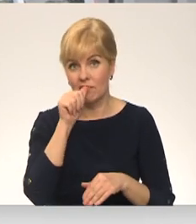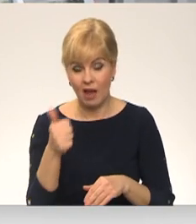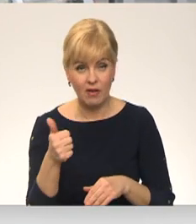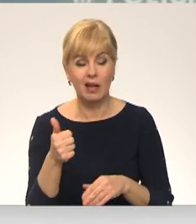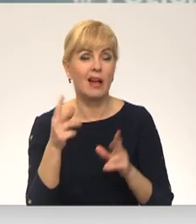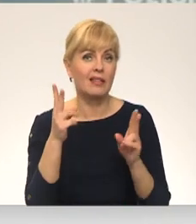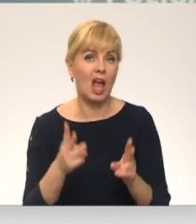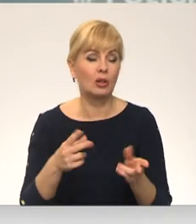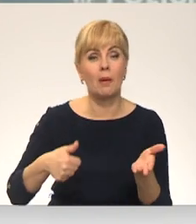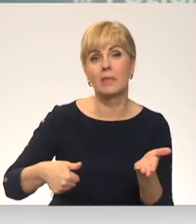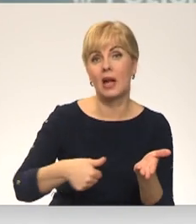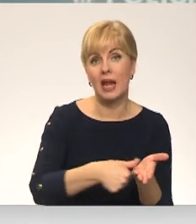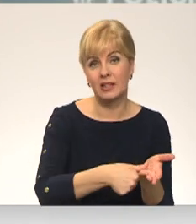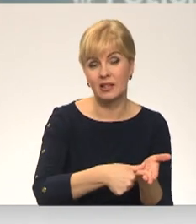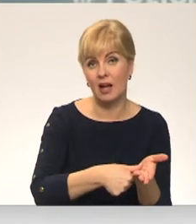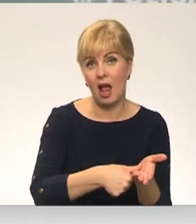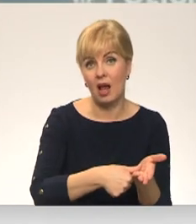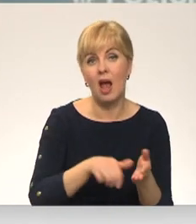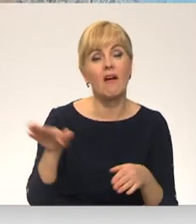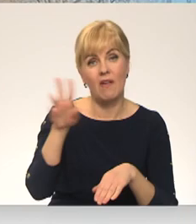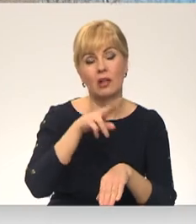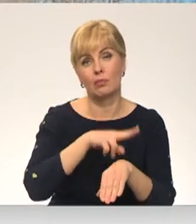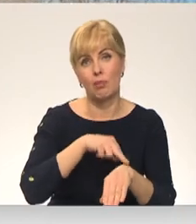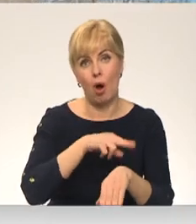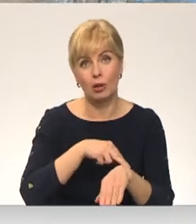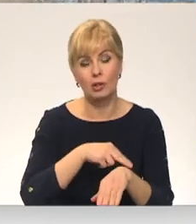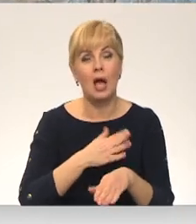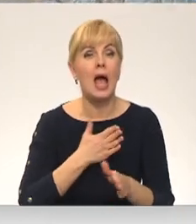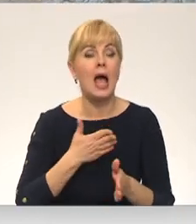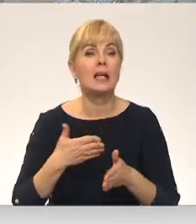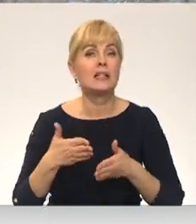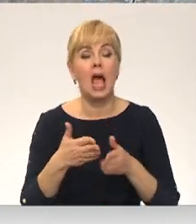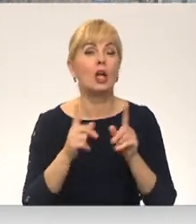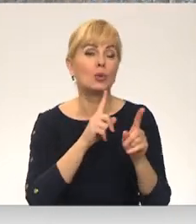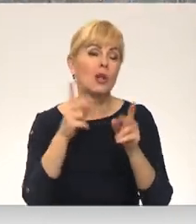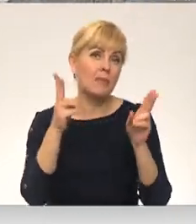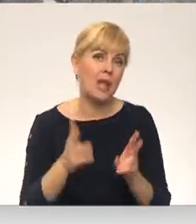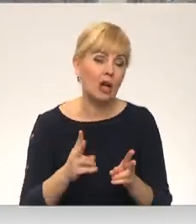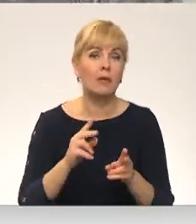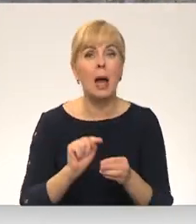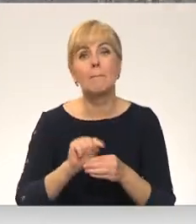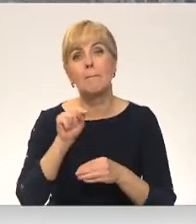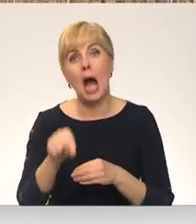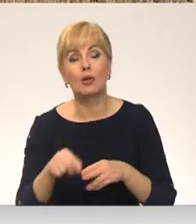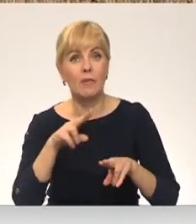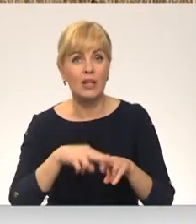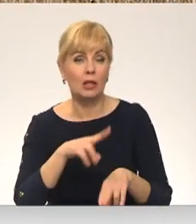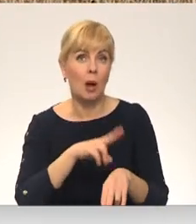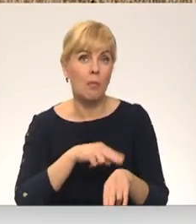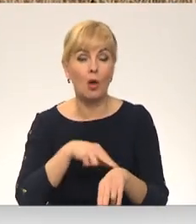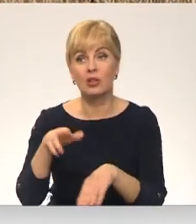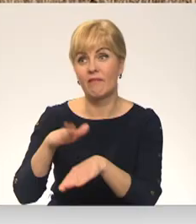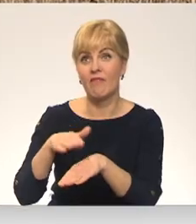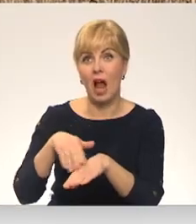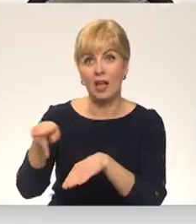negadījumu reģistrē valsts policija. Ceļu satiksmes negadījuma vai pārkāpuma vietā policija vainīgajam